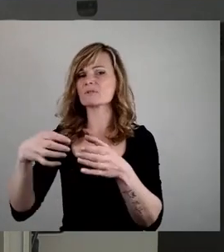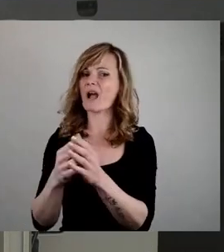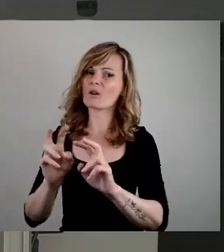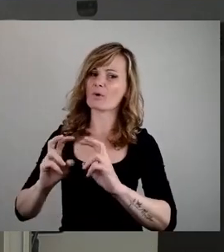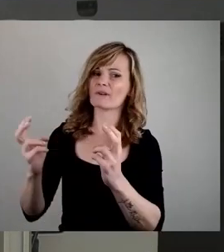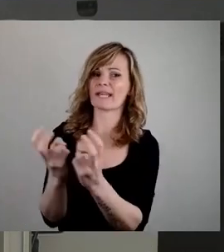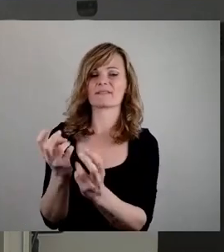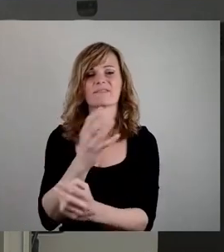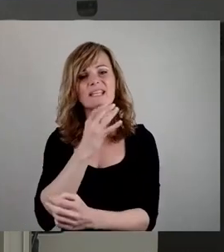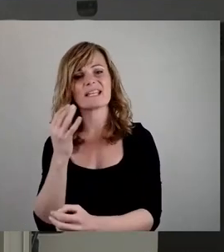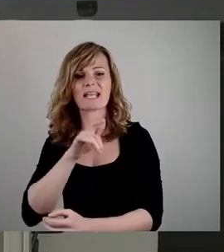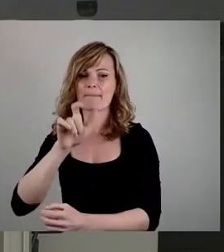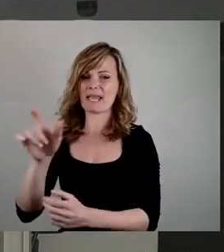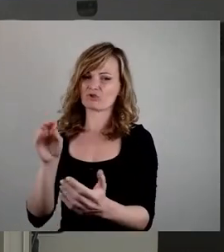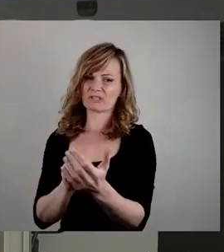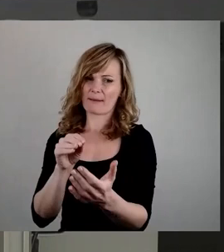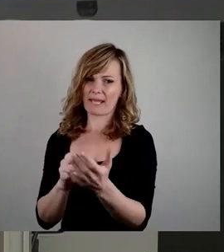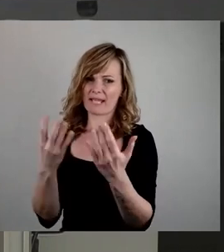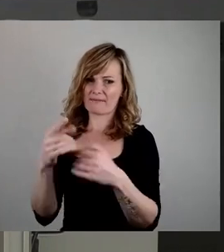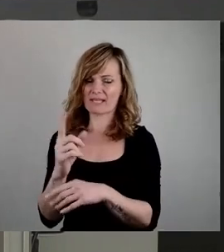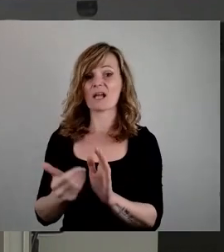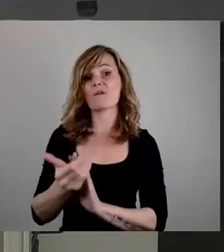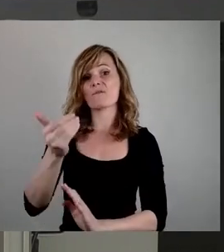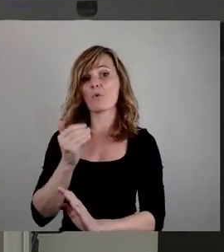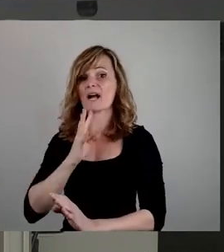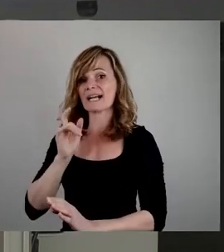beteiligt haben und das möchte ich genauso wie meine Vorrednerin,